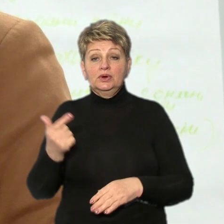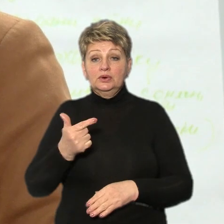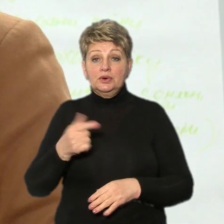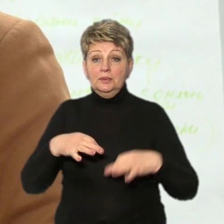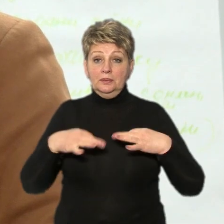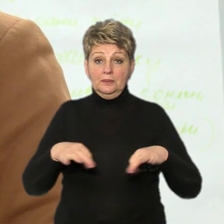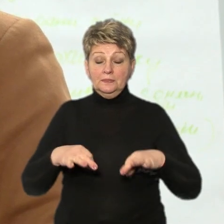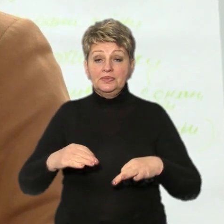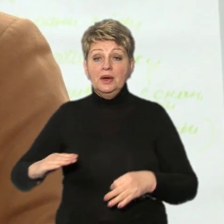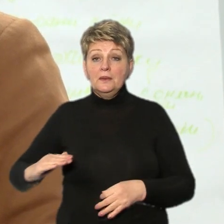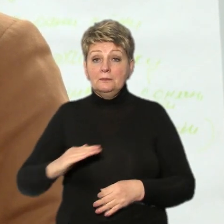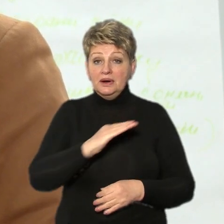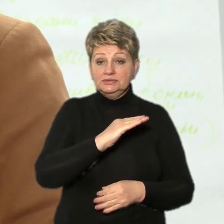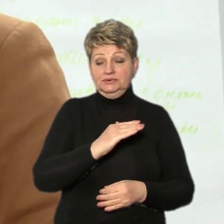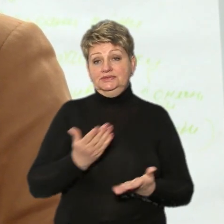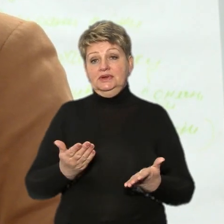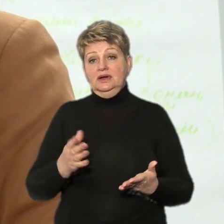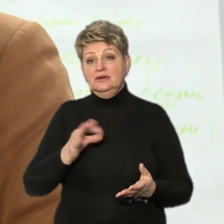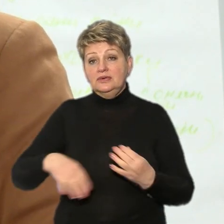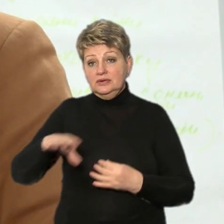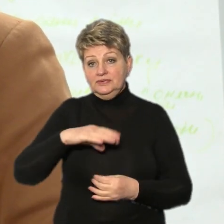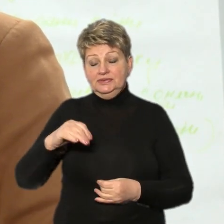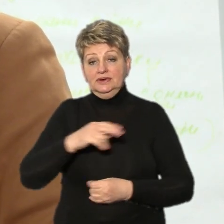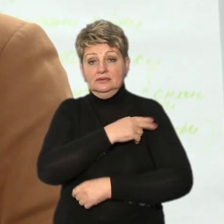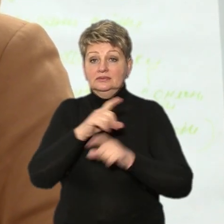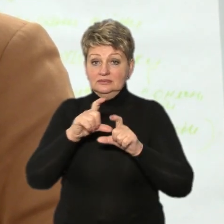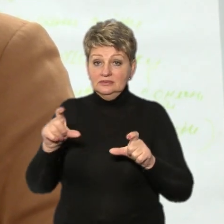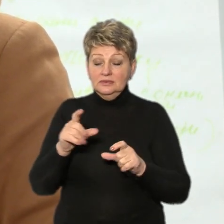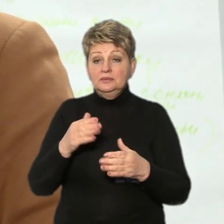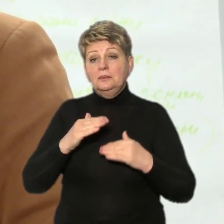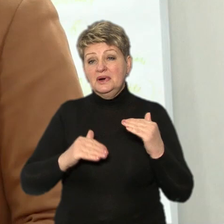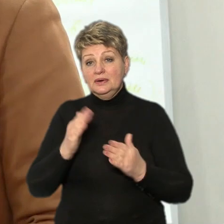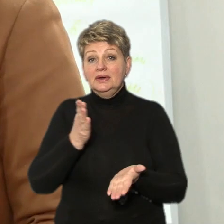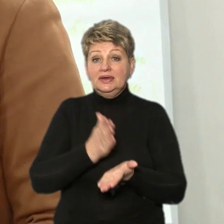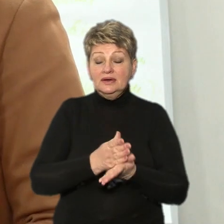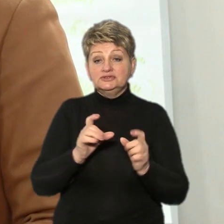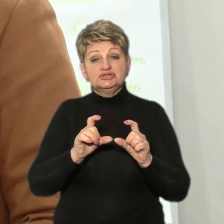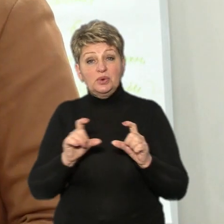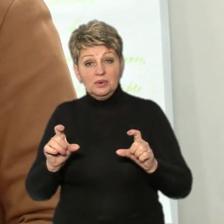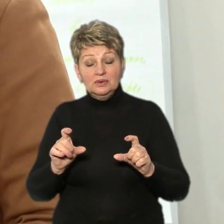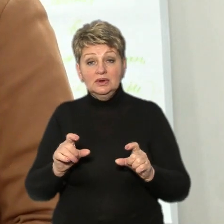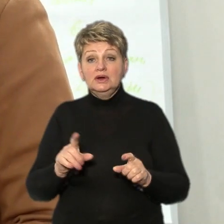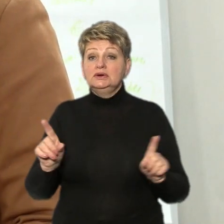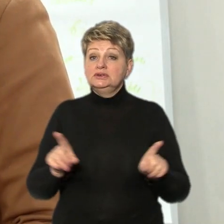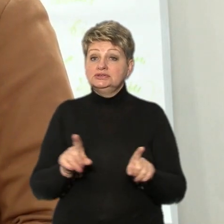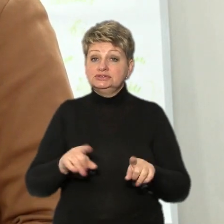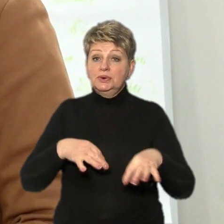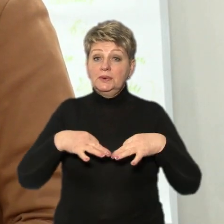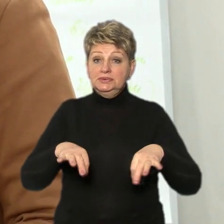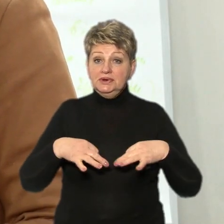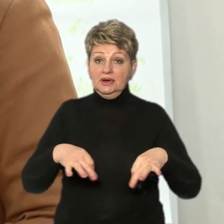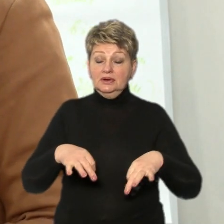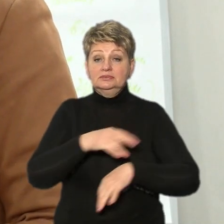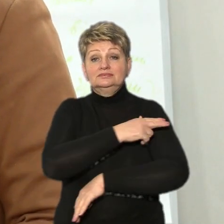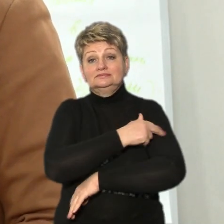усіх лікарнях є, точно також, як і в соціальній сфері, і в школах міста. Що стосується транспорту і медицини,